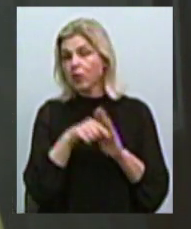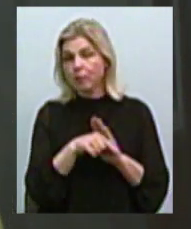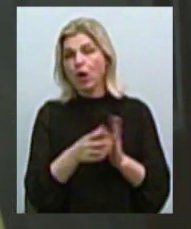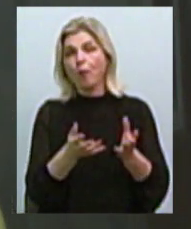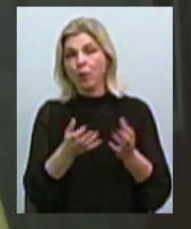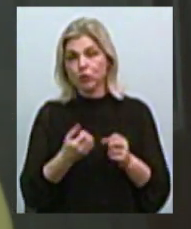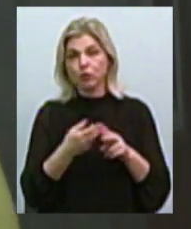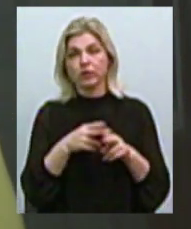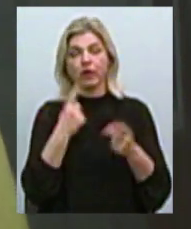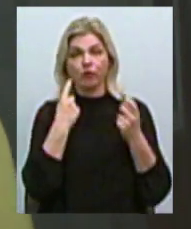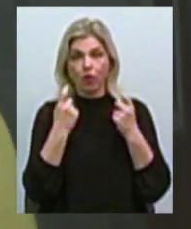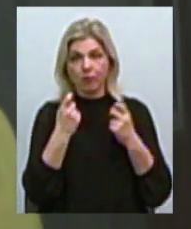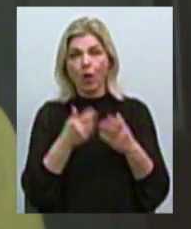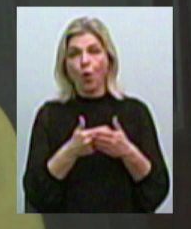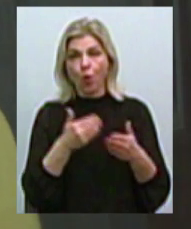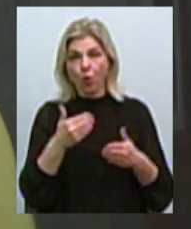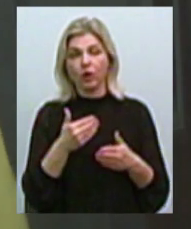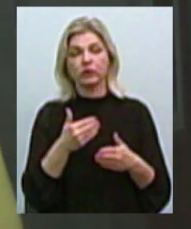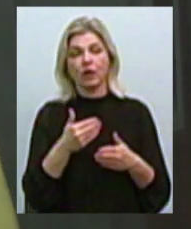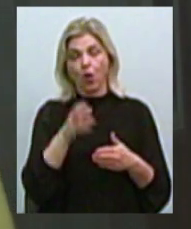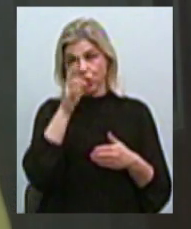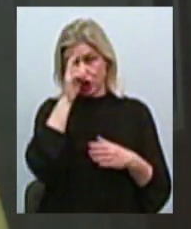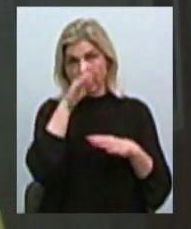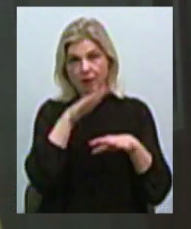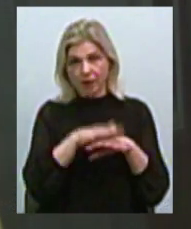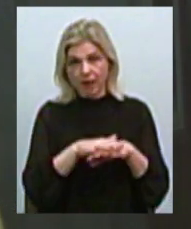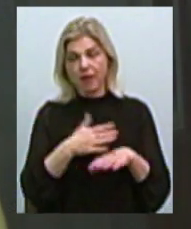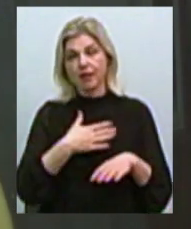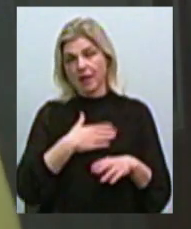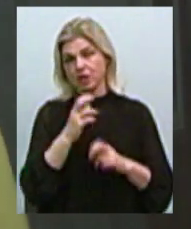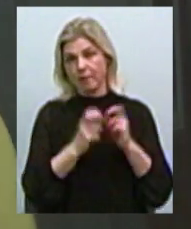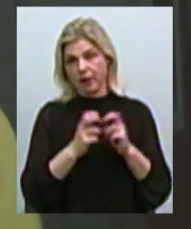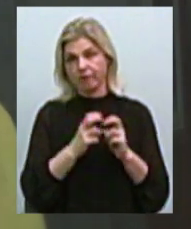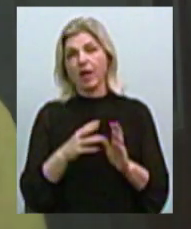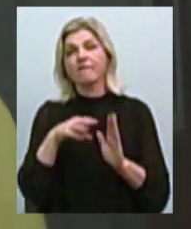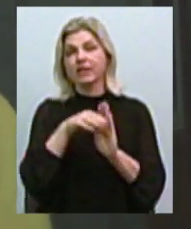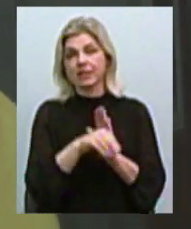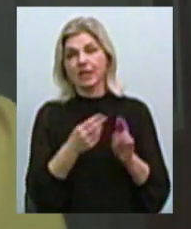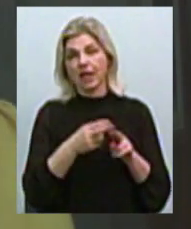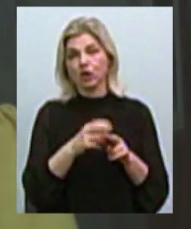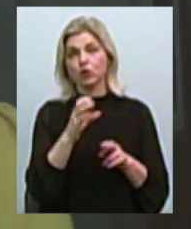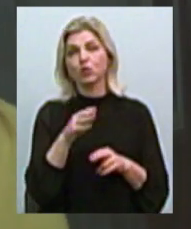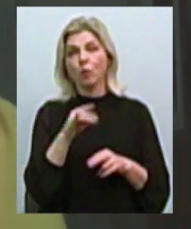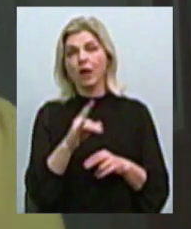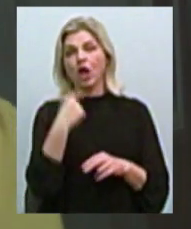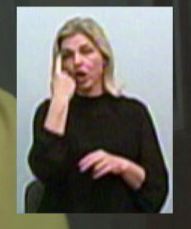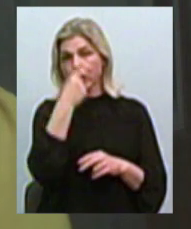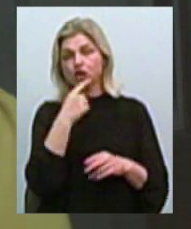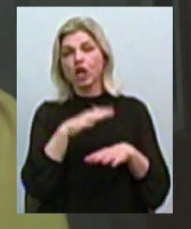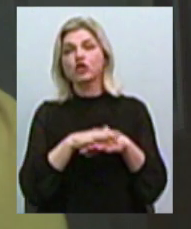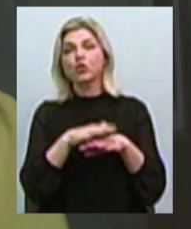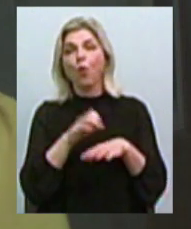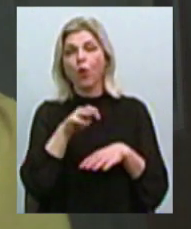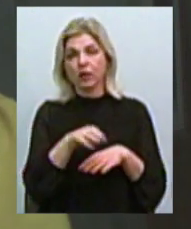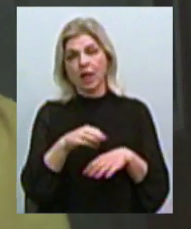отримавши цю інформацію від акціонерного товариства Ощадбанк, наше підприємство внесе ці суми на особливі рахунки наших споживачів.